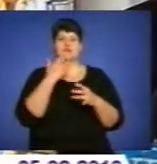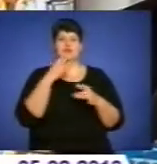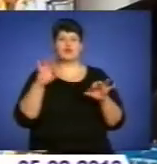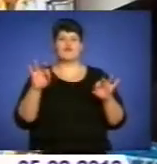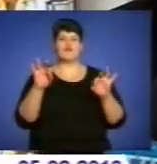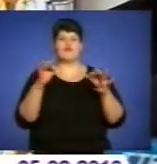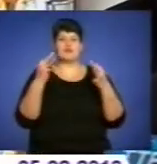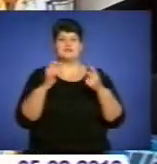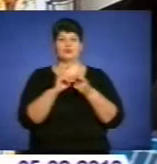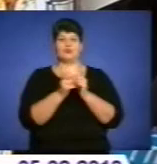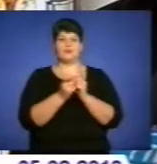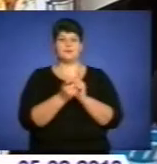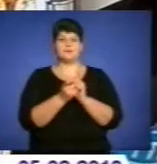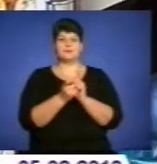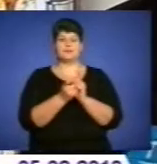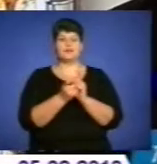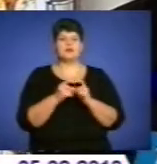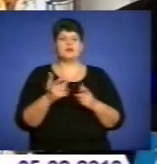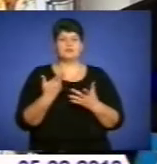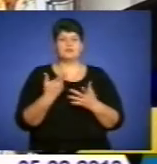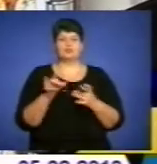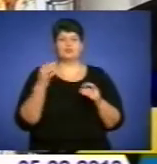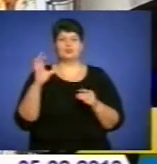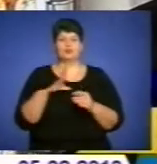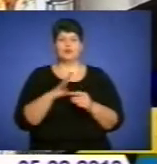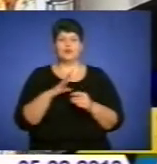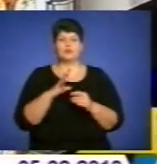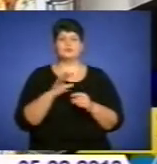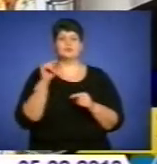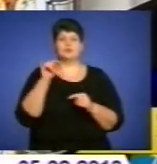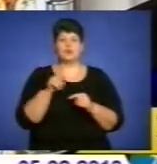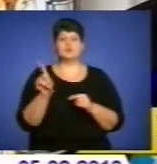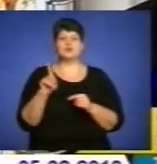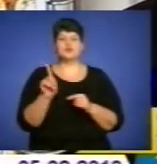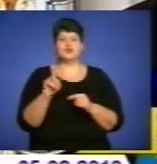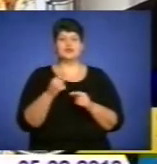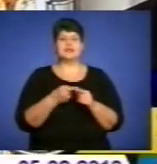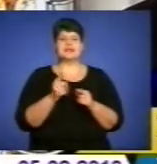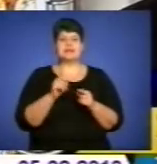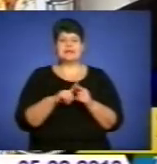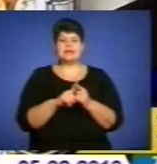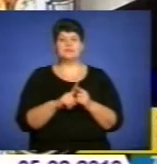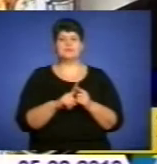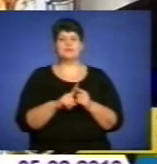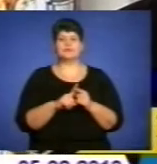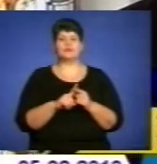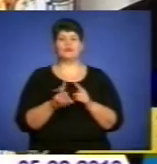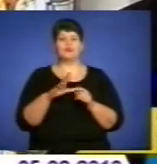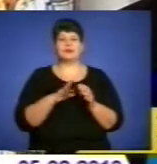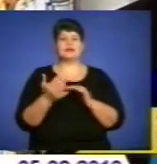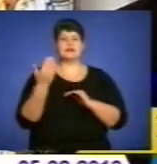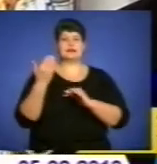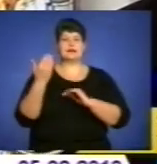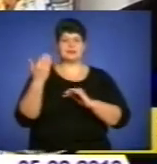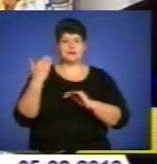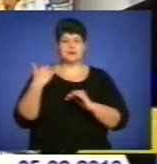'єктивно представити боротьбу Української обстанчої армії на наших теренах. Справа в тому, що ці збірники, які вийшли до цього часу, вже практично не